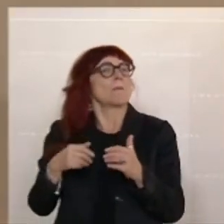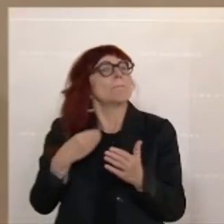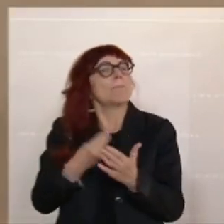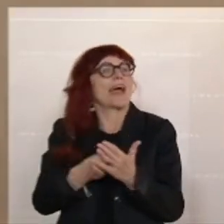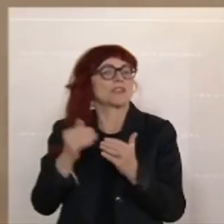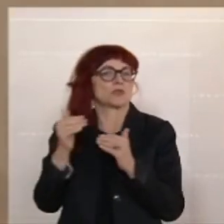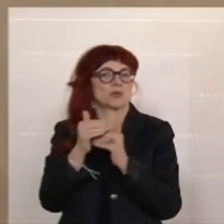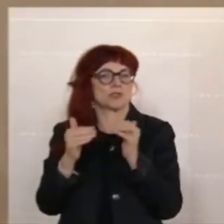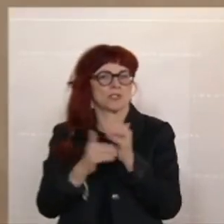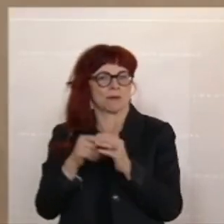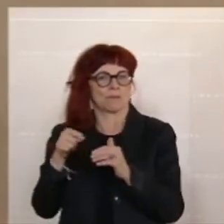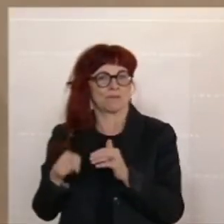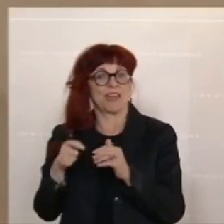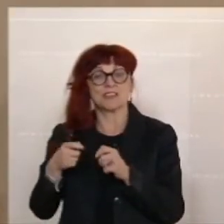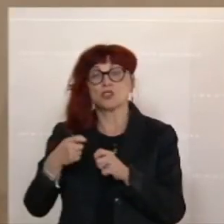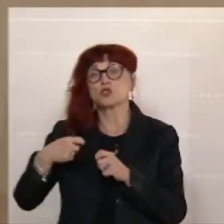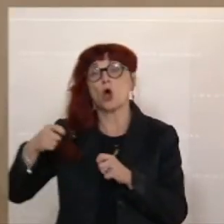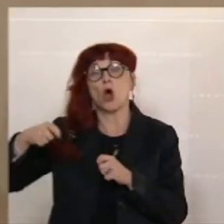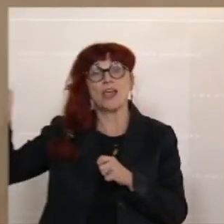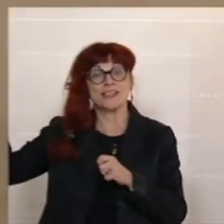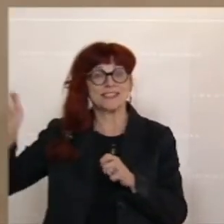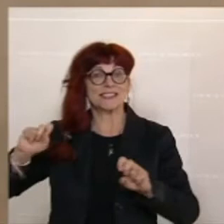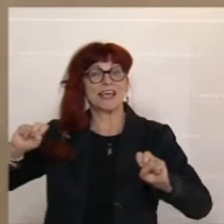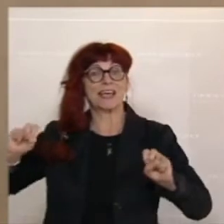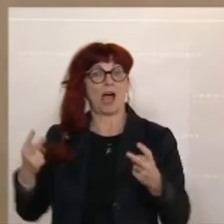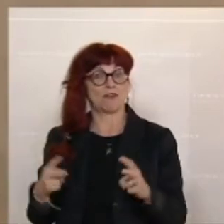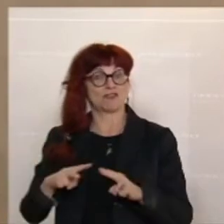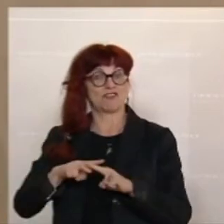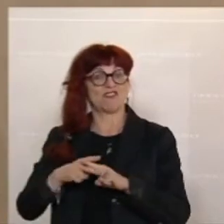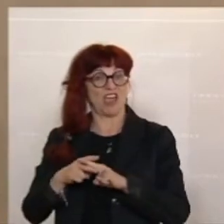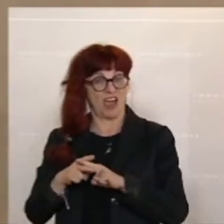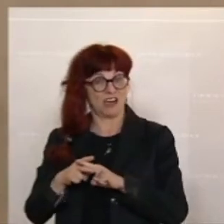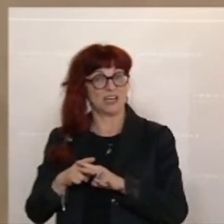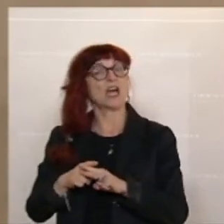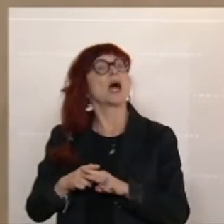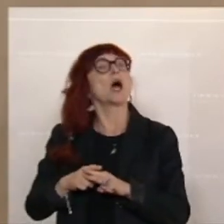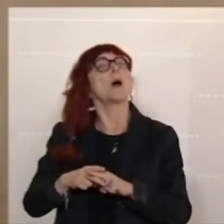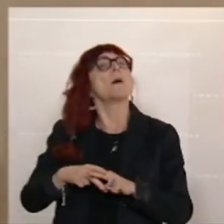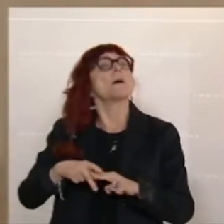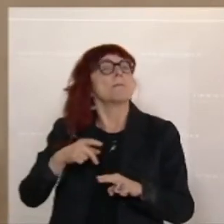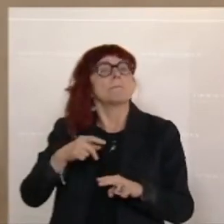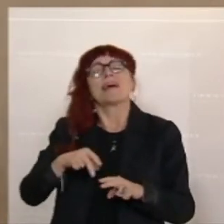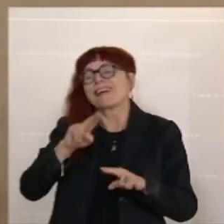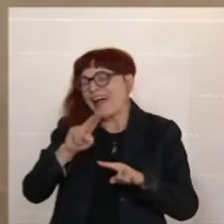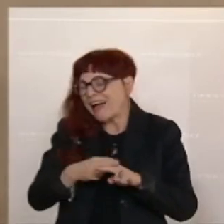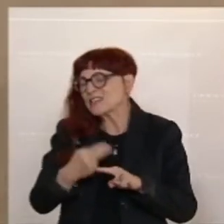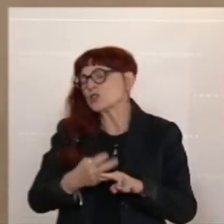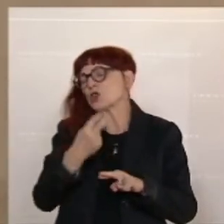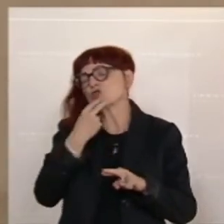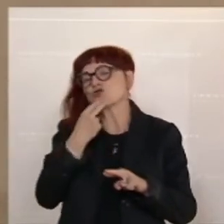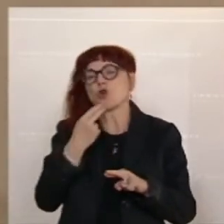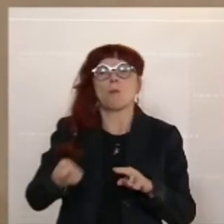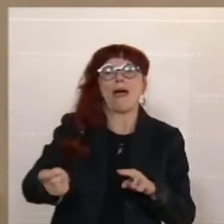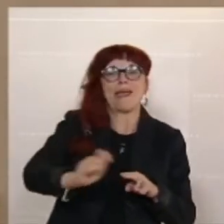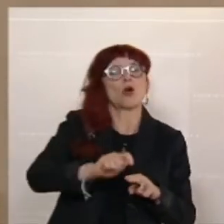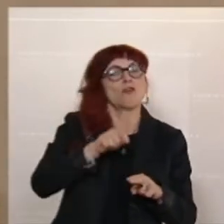Das teuerste Kraftwerk bestimmt den Preis für den gesamten Strom, der eingekauft wird. Das wäre